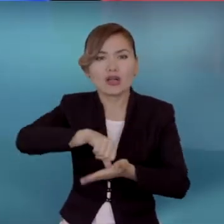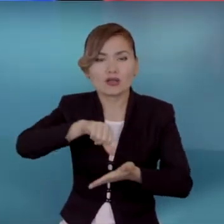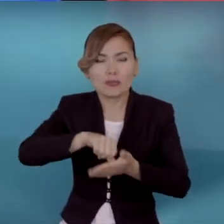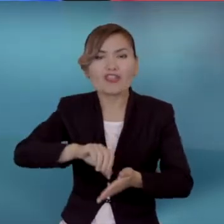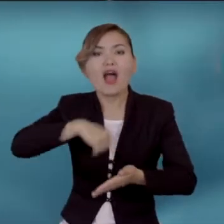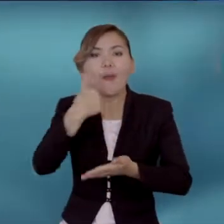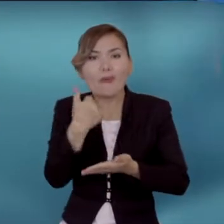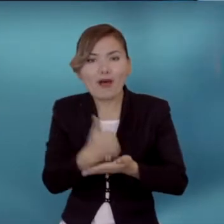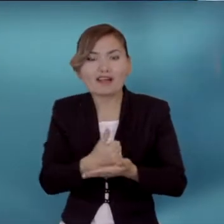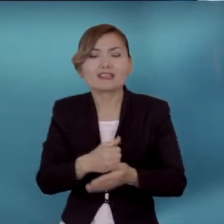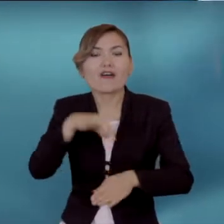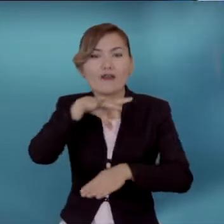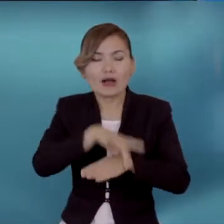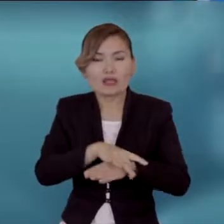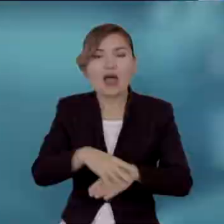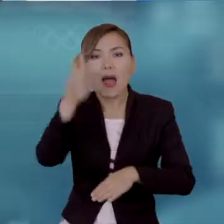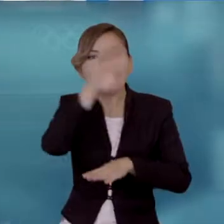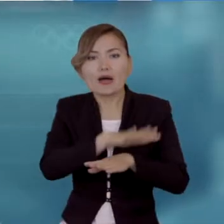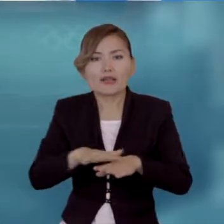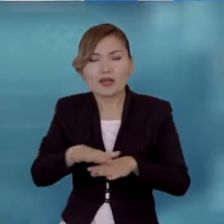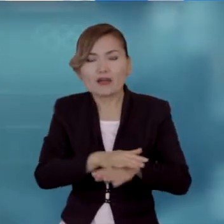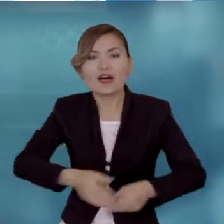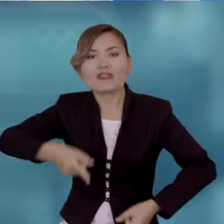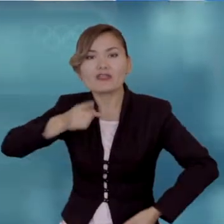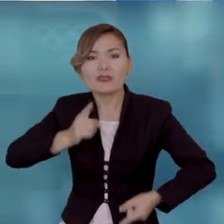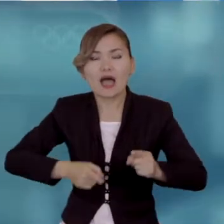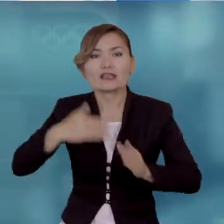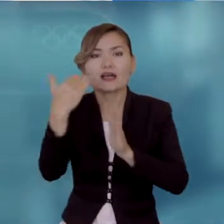мемлекеттің нақты қадамдар мен қалықтың күшшігері.